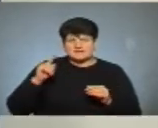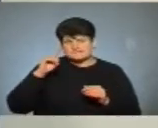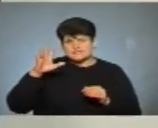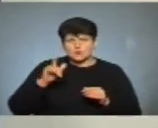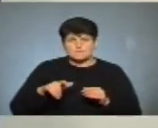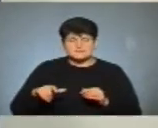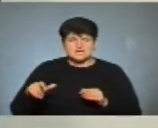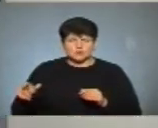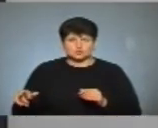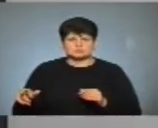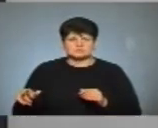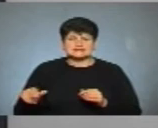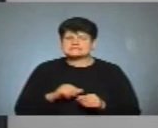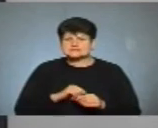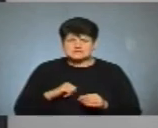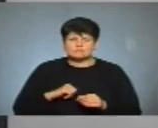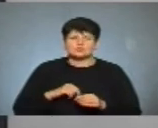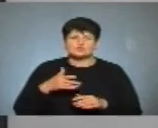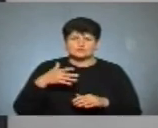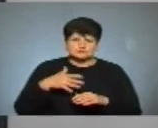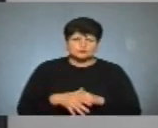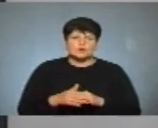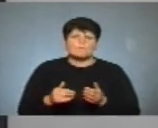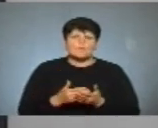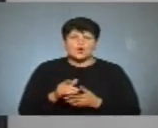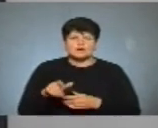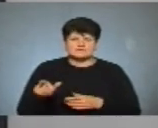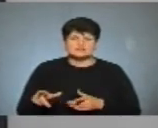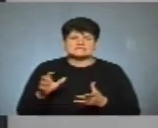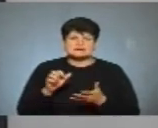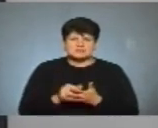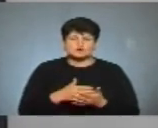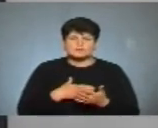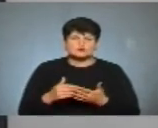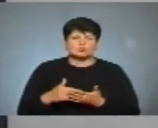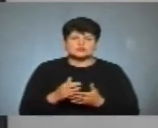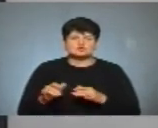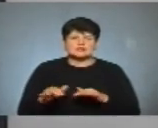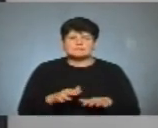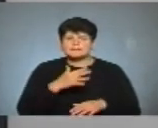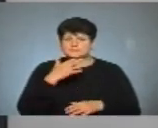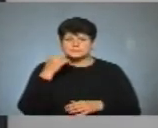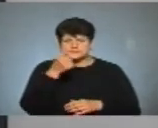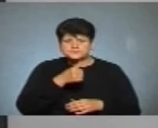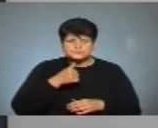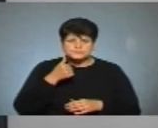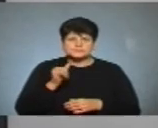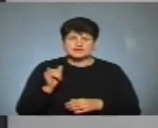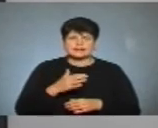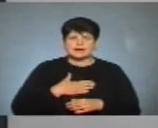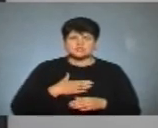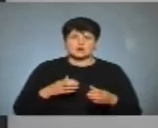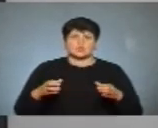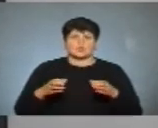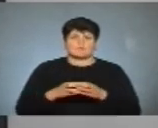з само собою політики. І вони займаються громадсько-політичною діяльністю роками. І саме наша